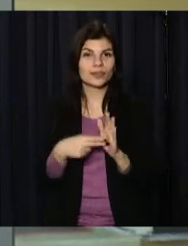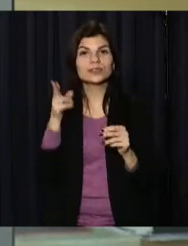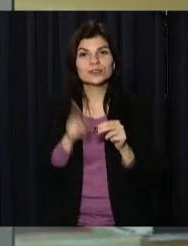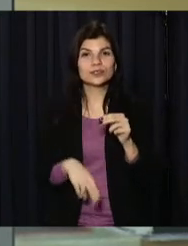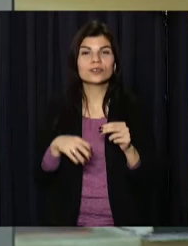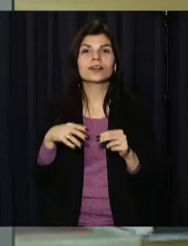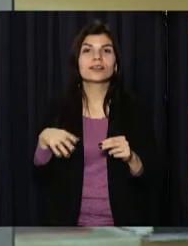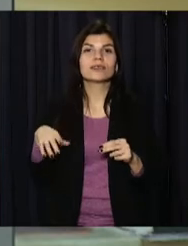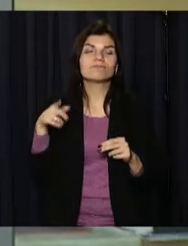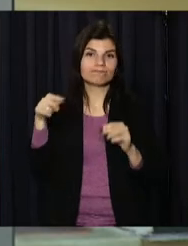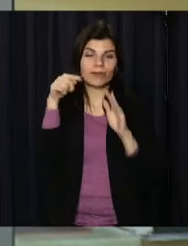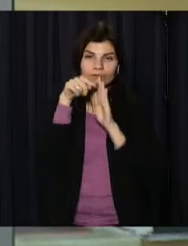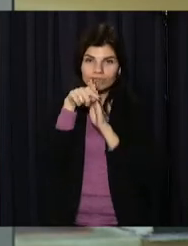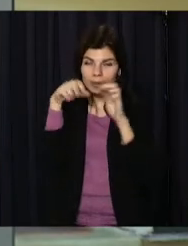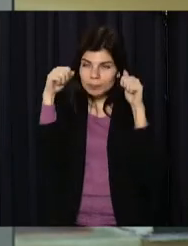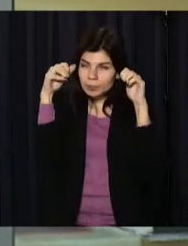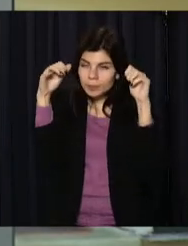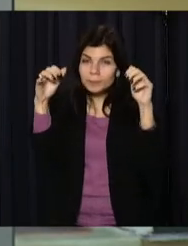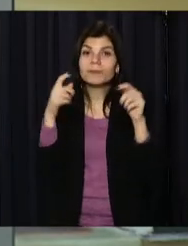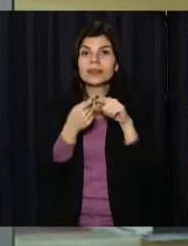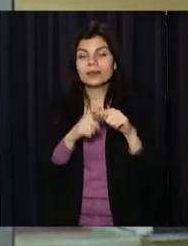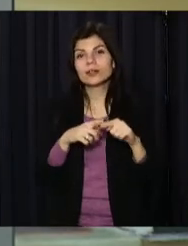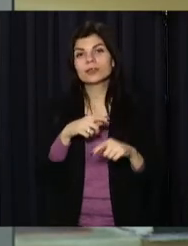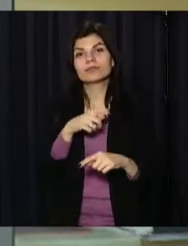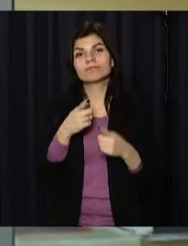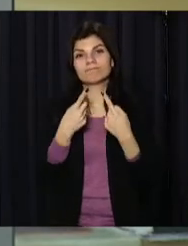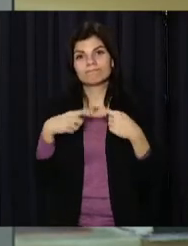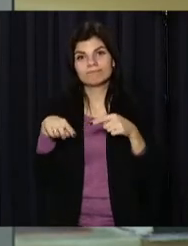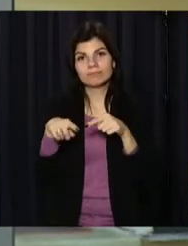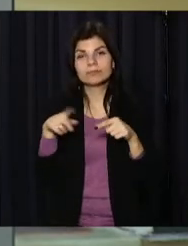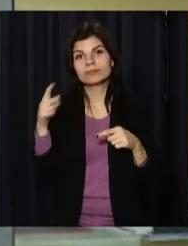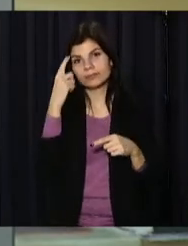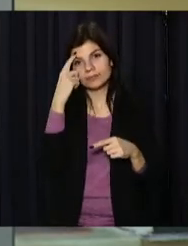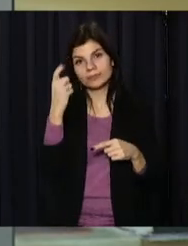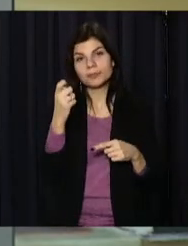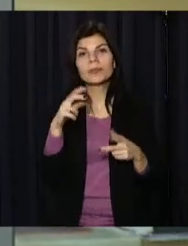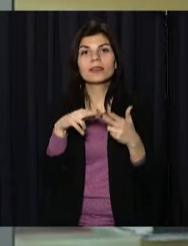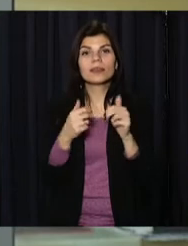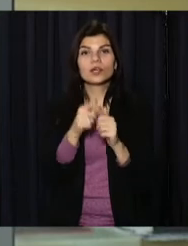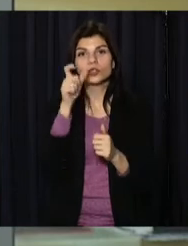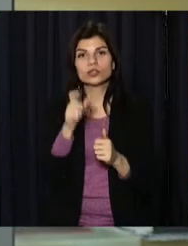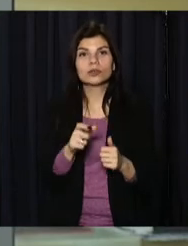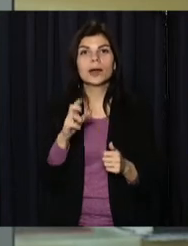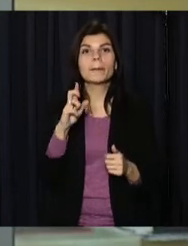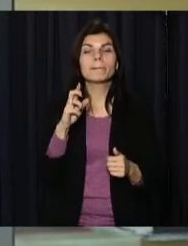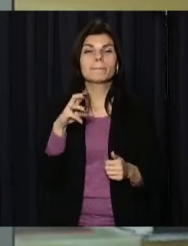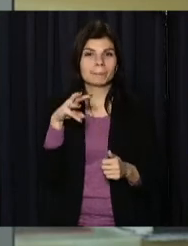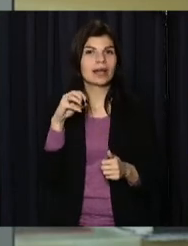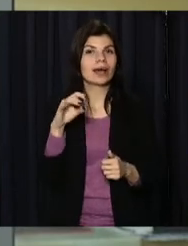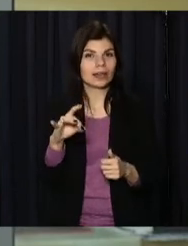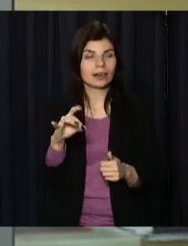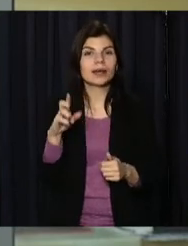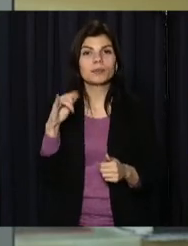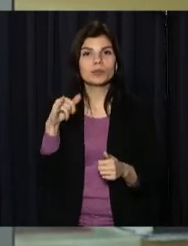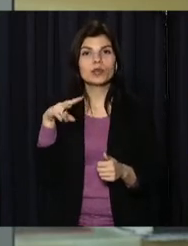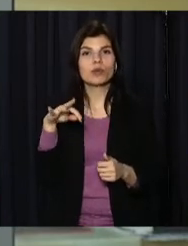відновлення мережі зовнішнього освітлення. Про це під час чергового об'їзду зазначив очільник Кам'янського Андрій Білоусов. Разом з